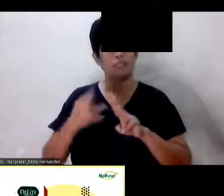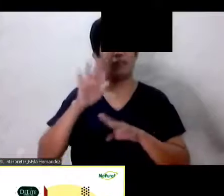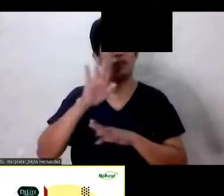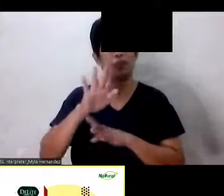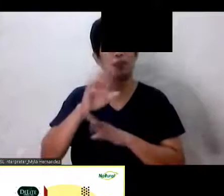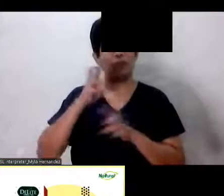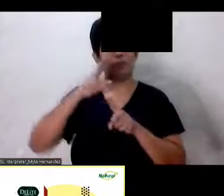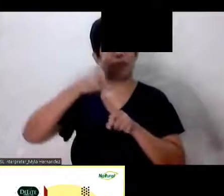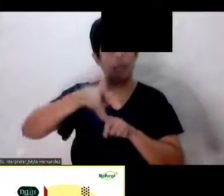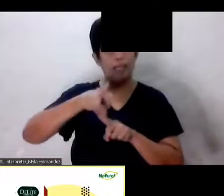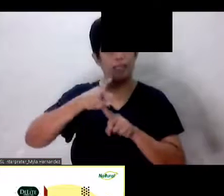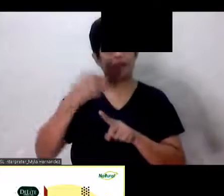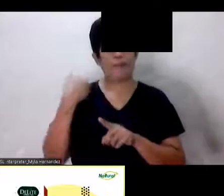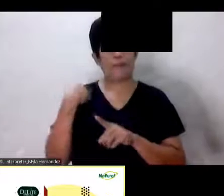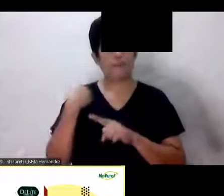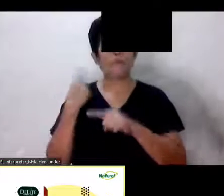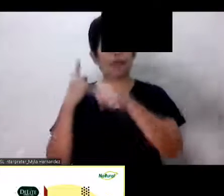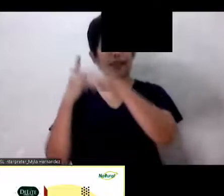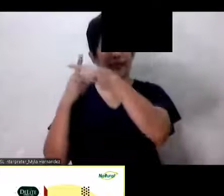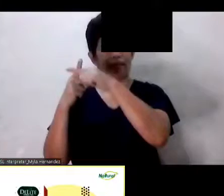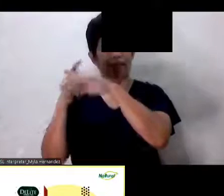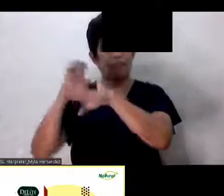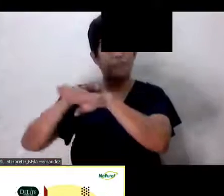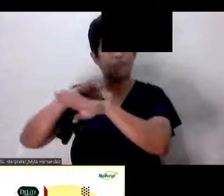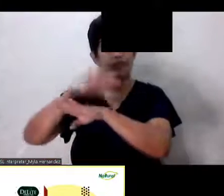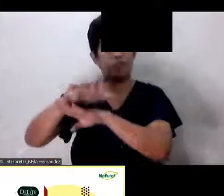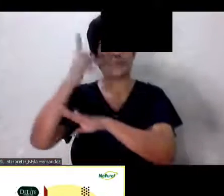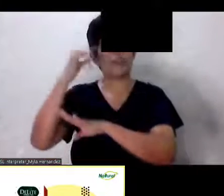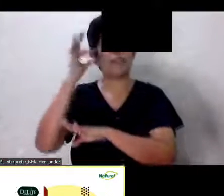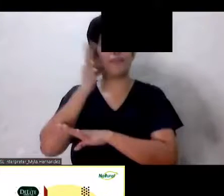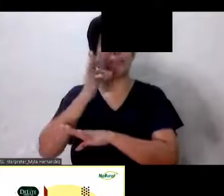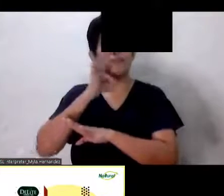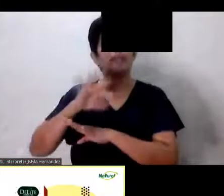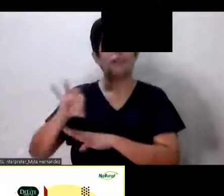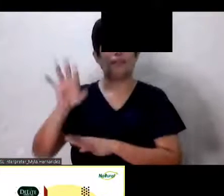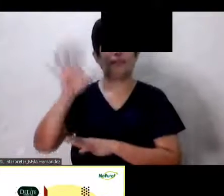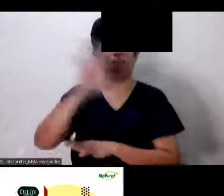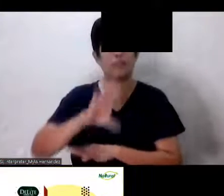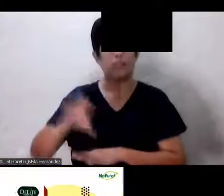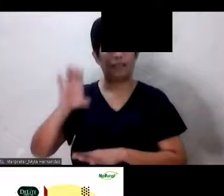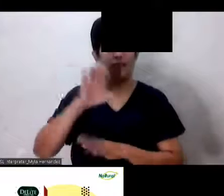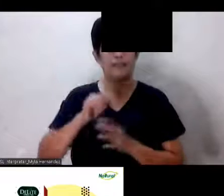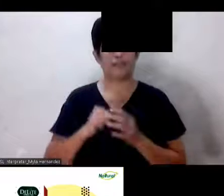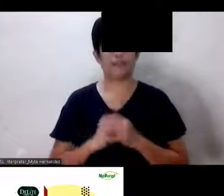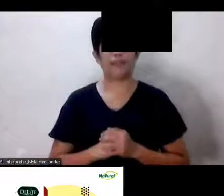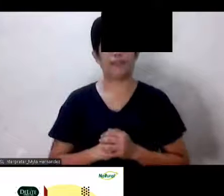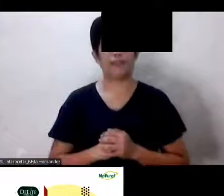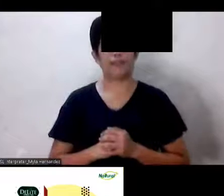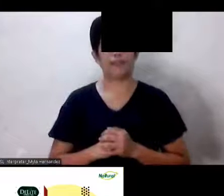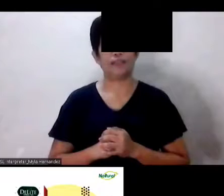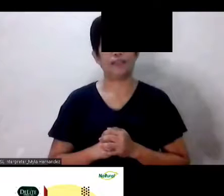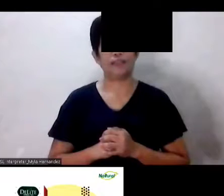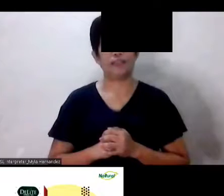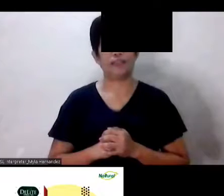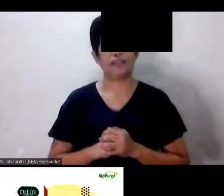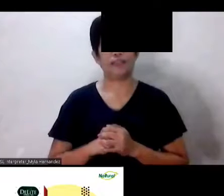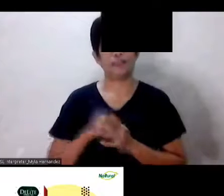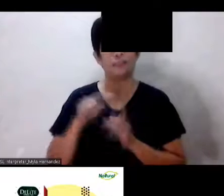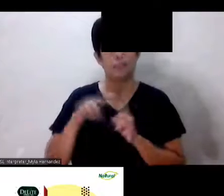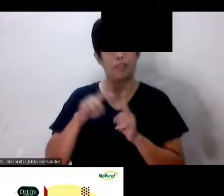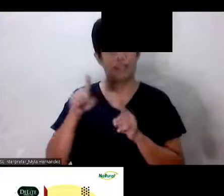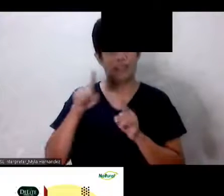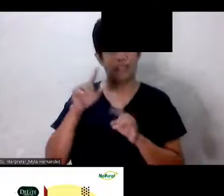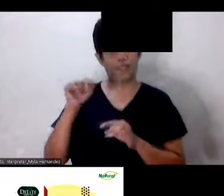female cycle Okay So yun Yun ang sagot ko Yes Pero sila Mas makikita yun Kung sila yung